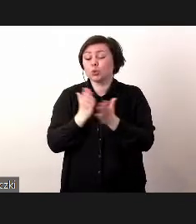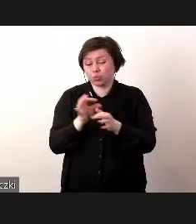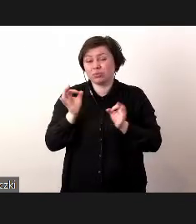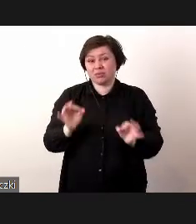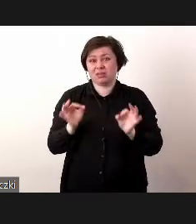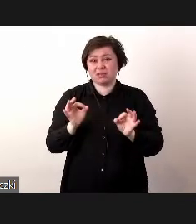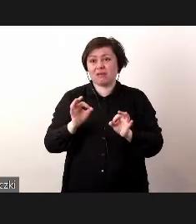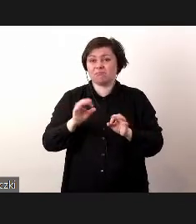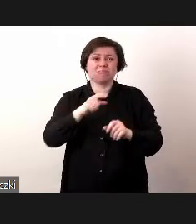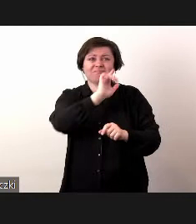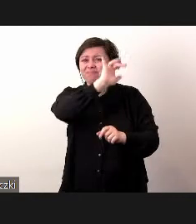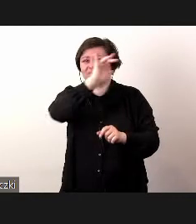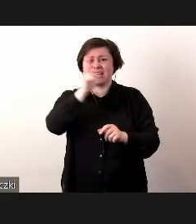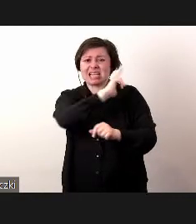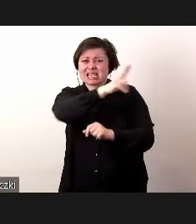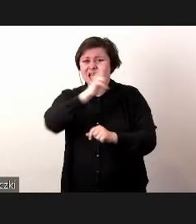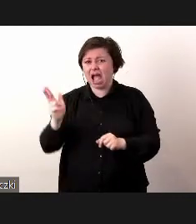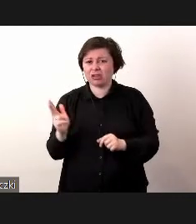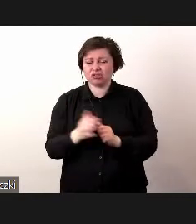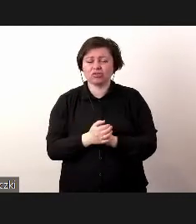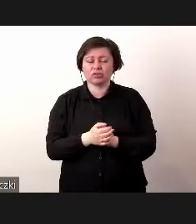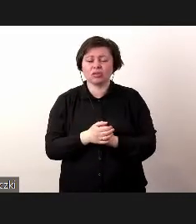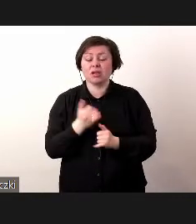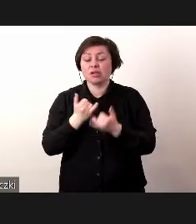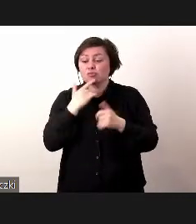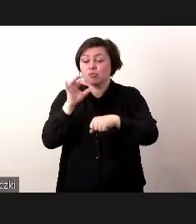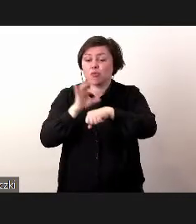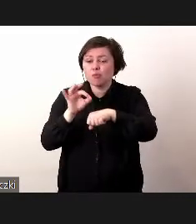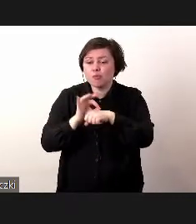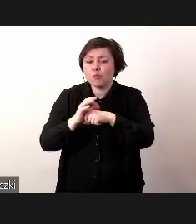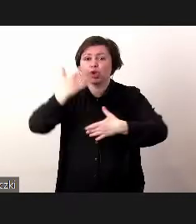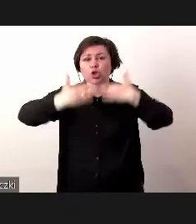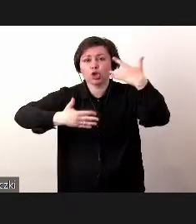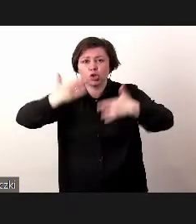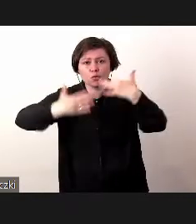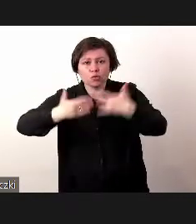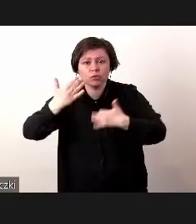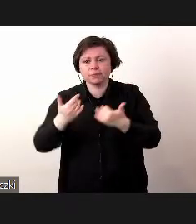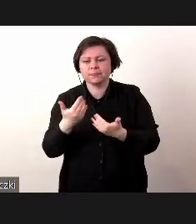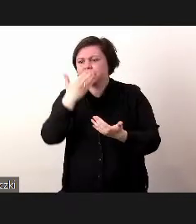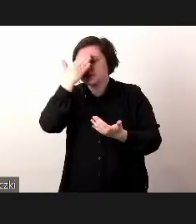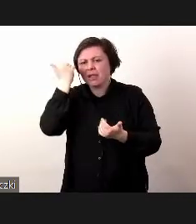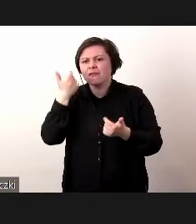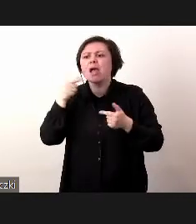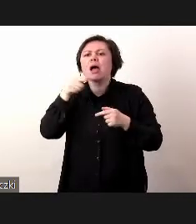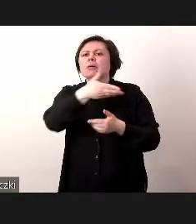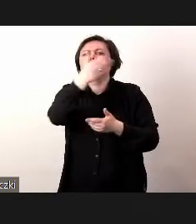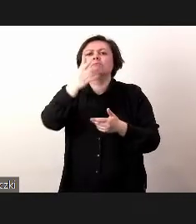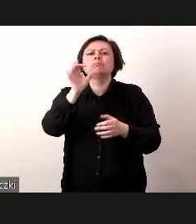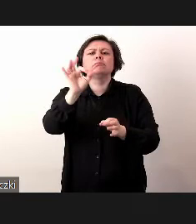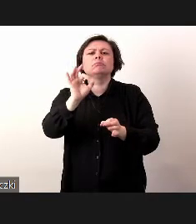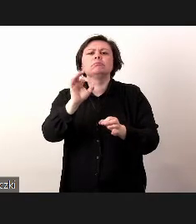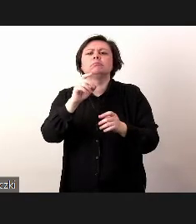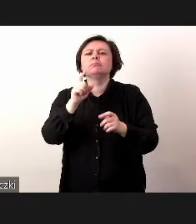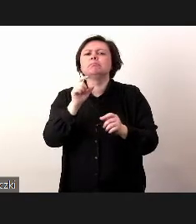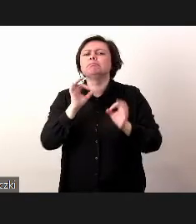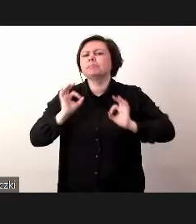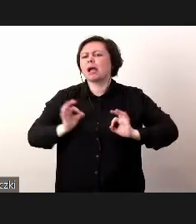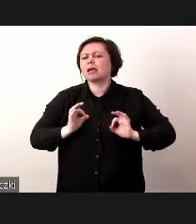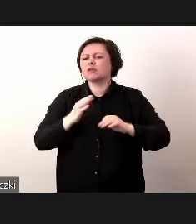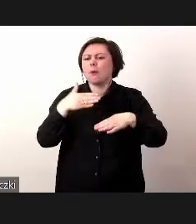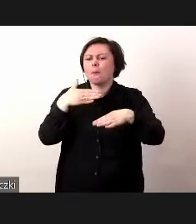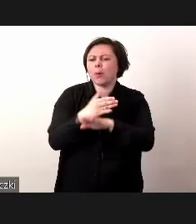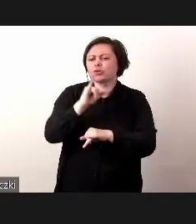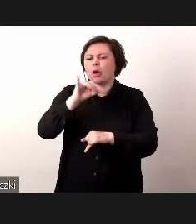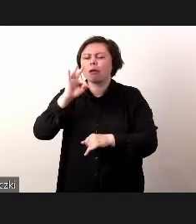tym momencie wszędzie i w przypadku takich projektów informatycznych nie wiem jaki jest tutaj Państwa podział IT i